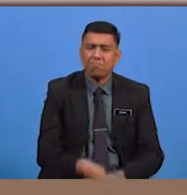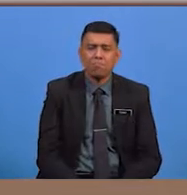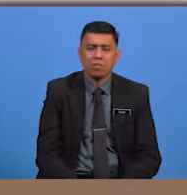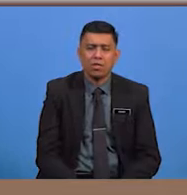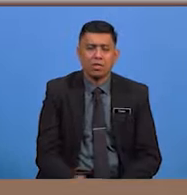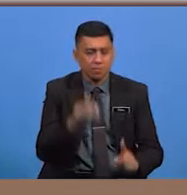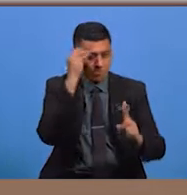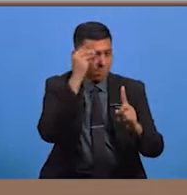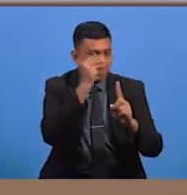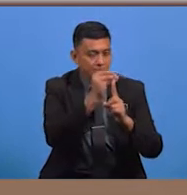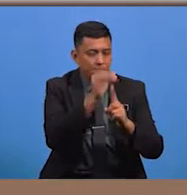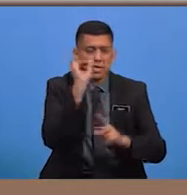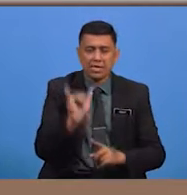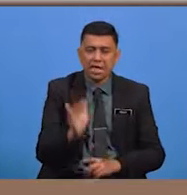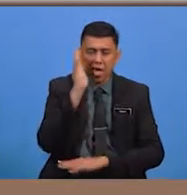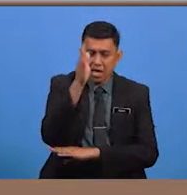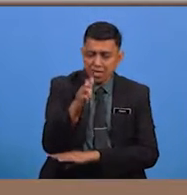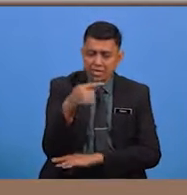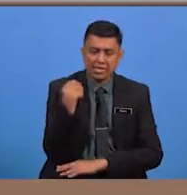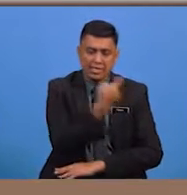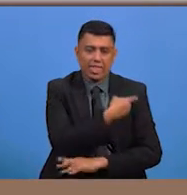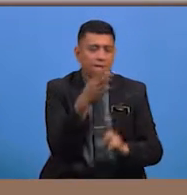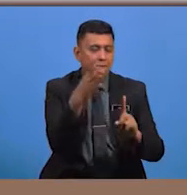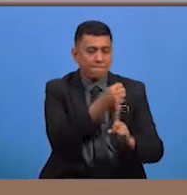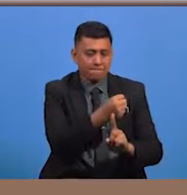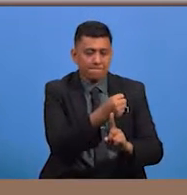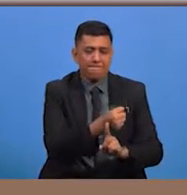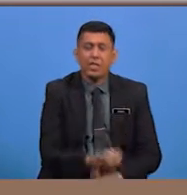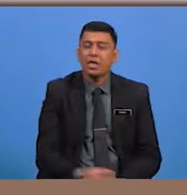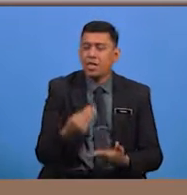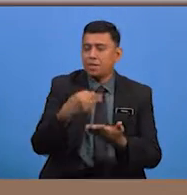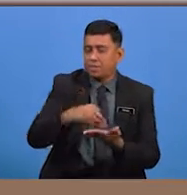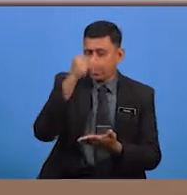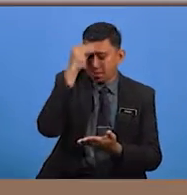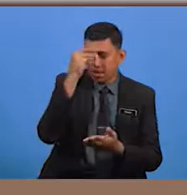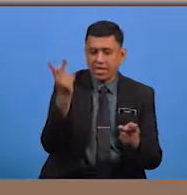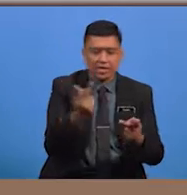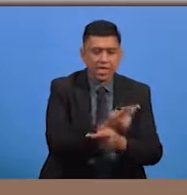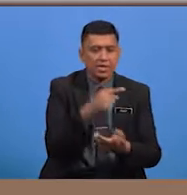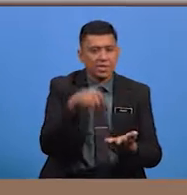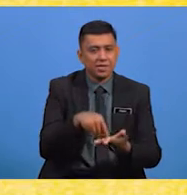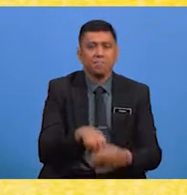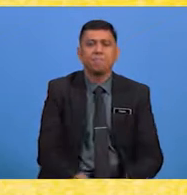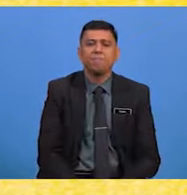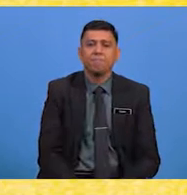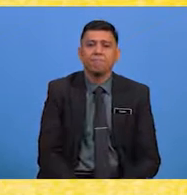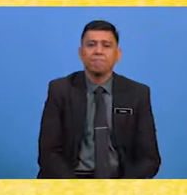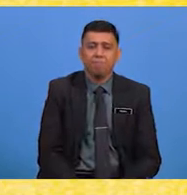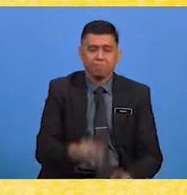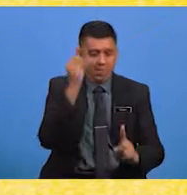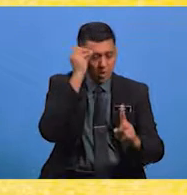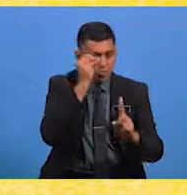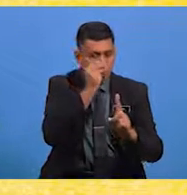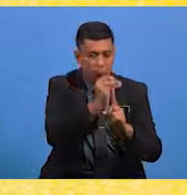objektif yang akan kita capai Dalam pembelajaran kali ini Objektif